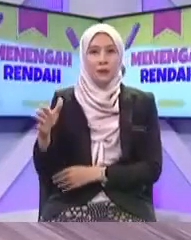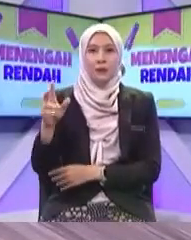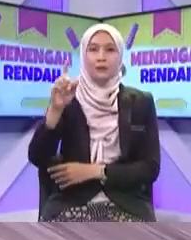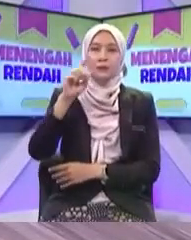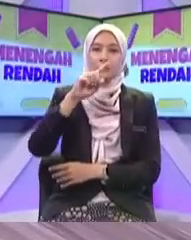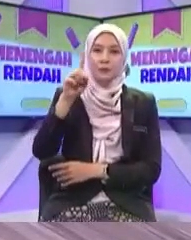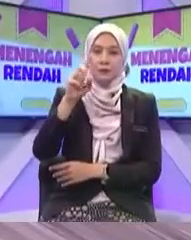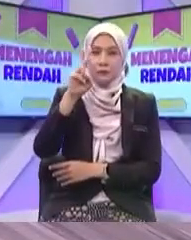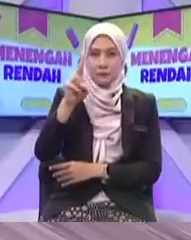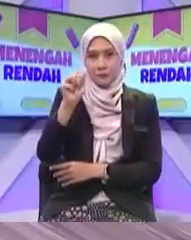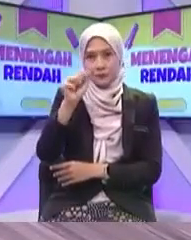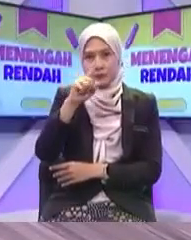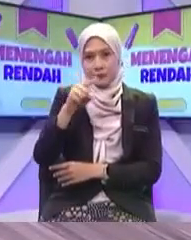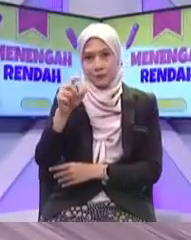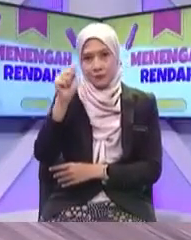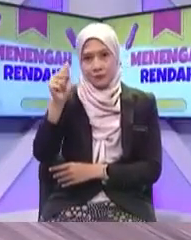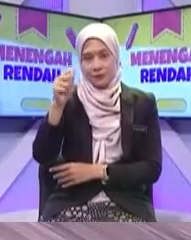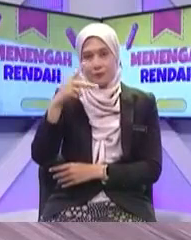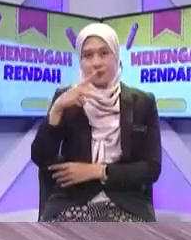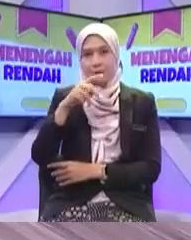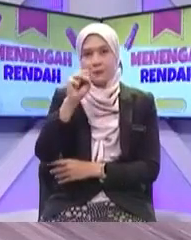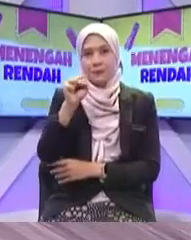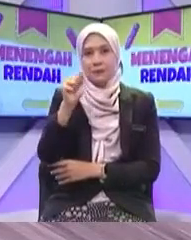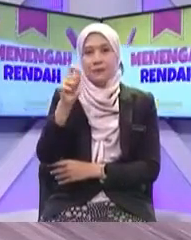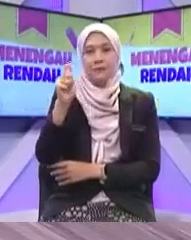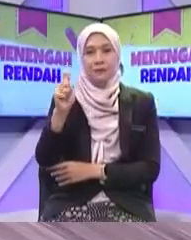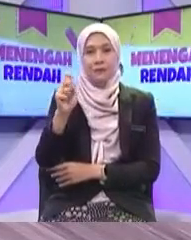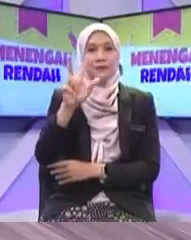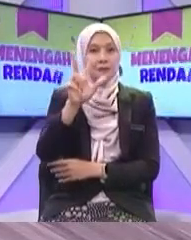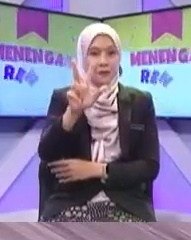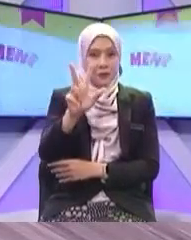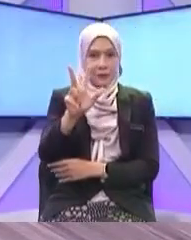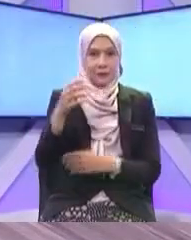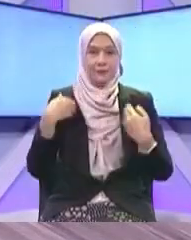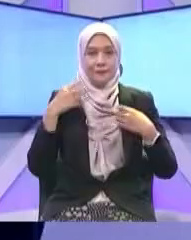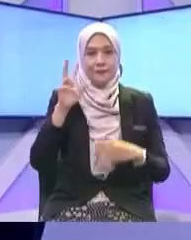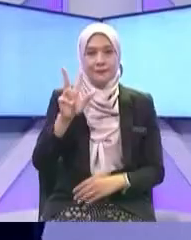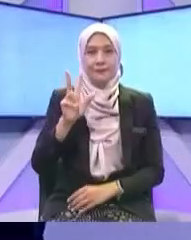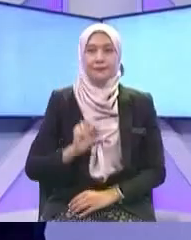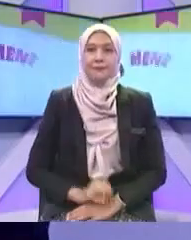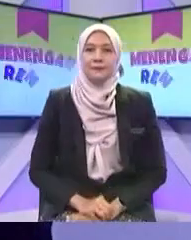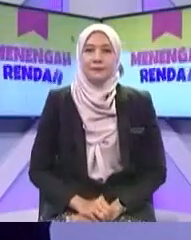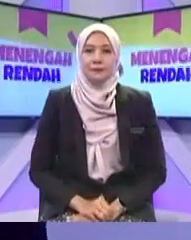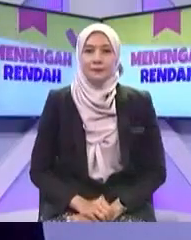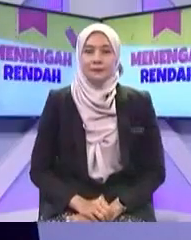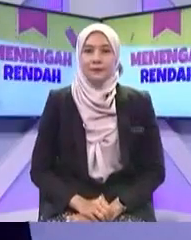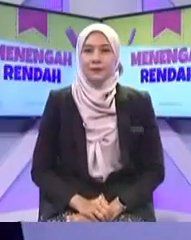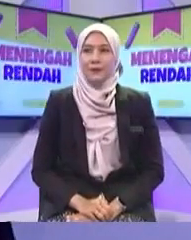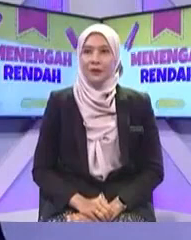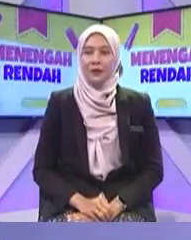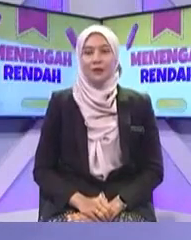Dan terus Untuk mengetahui Tentang topik yang akan Kita pelajari pada hari ini Okey Ini kita nak Kukuhkan